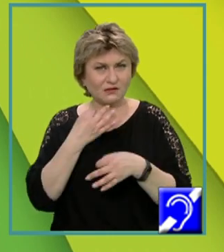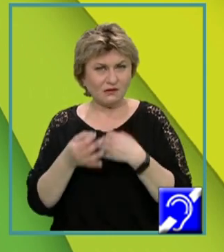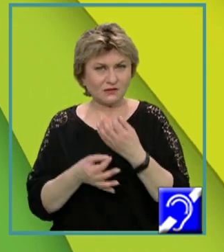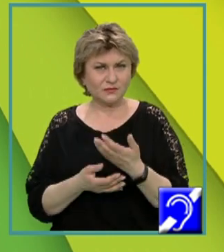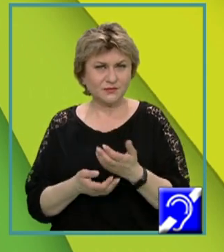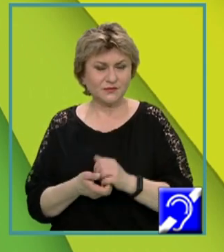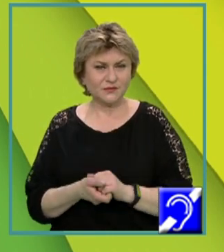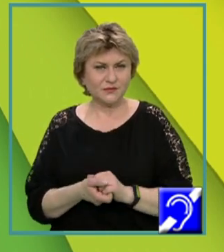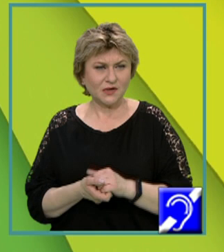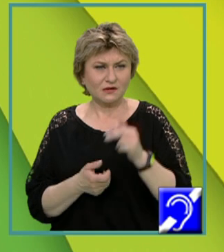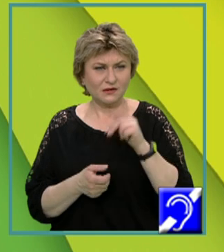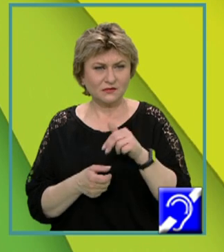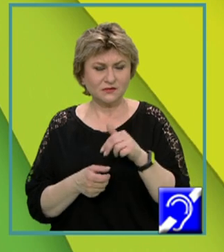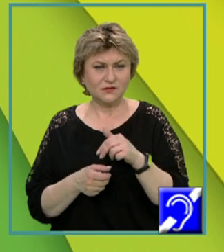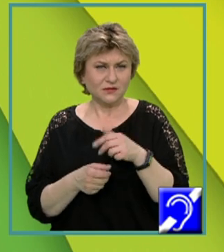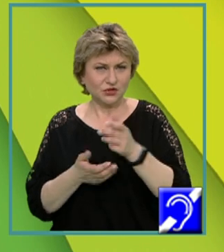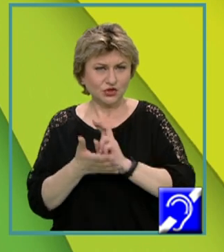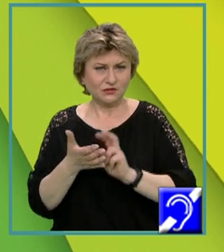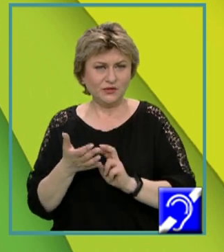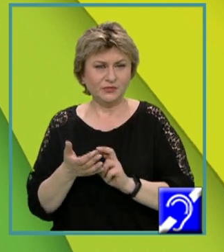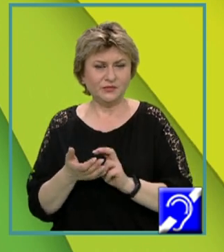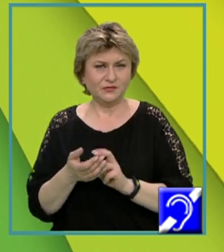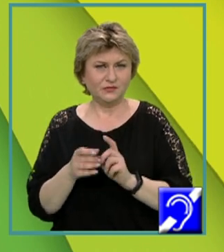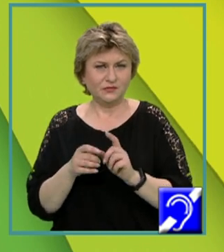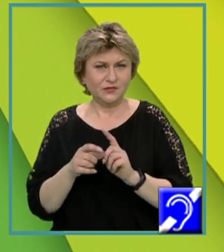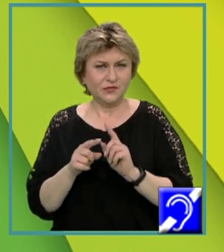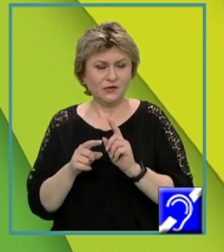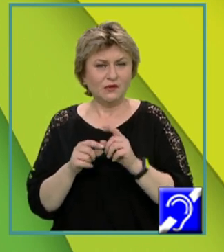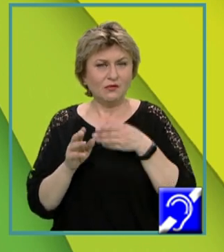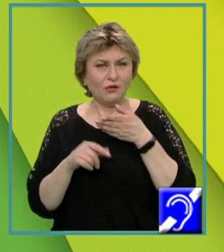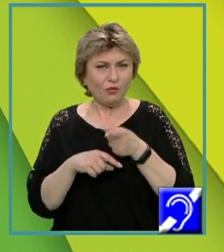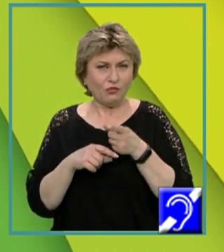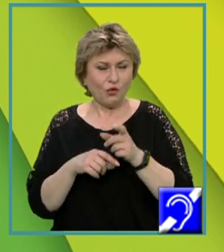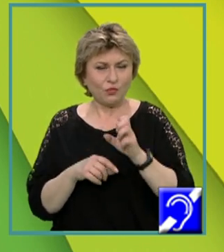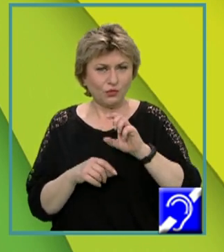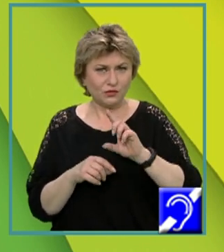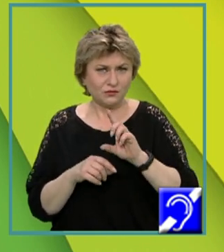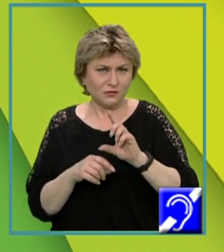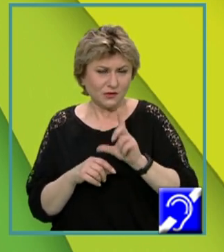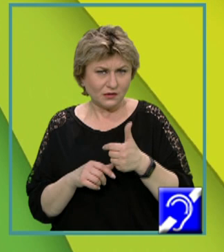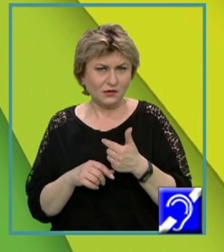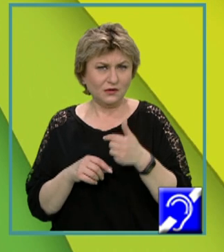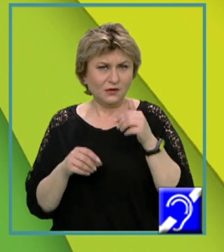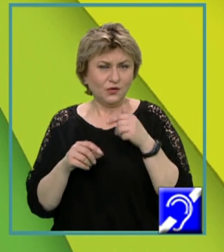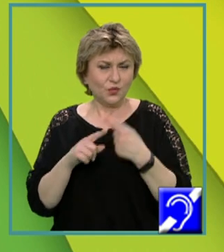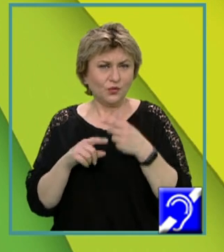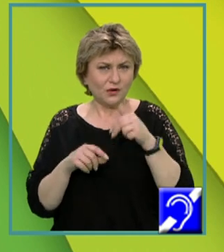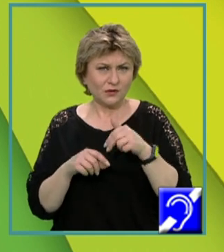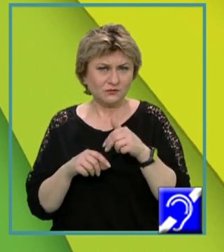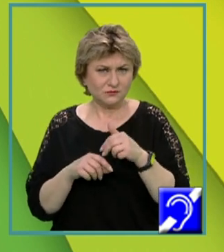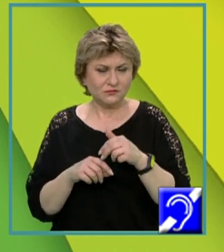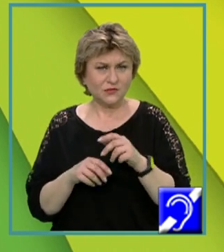N, îl vom citi, și apoi într-o buclă for, cu N pași,